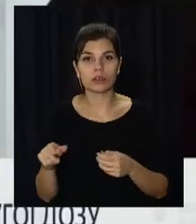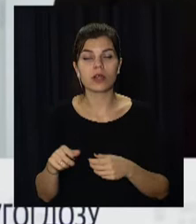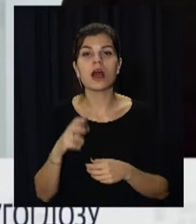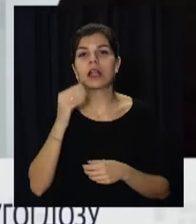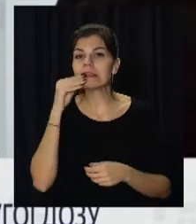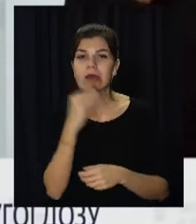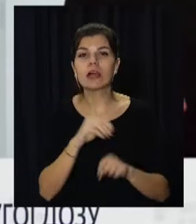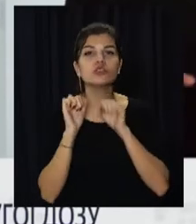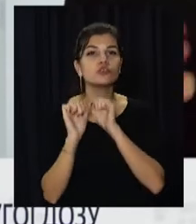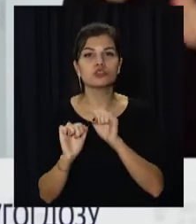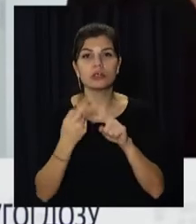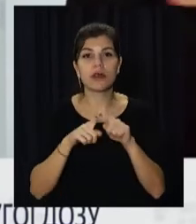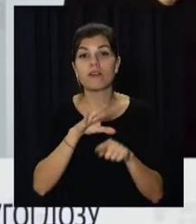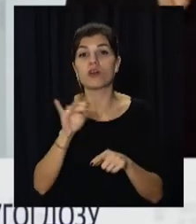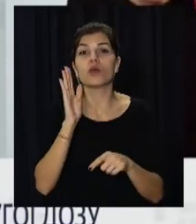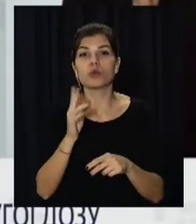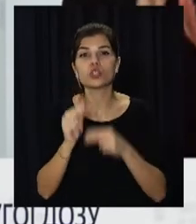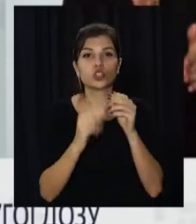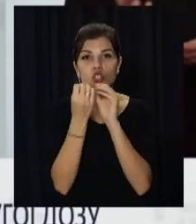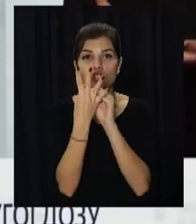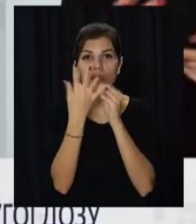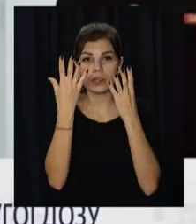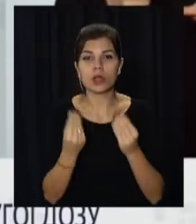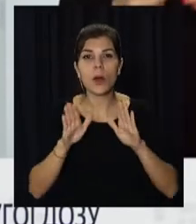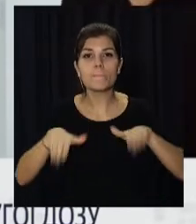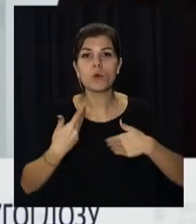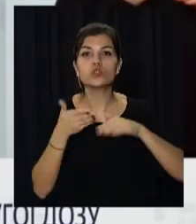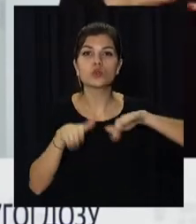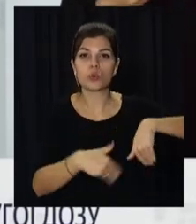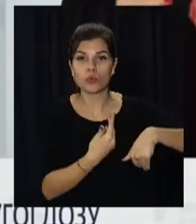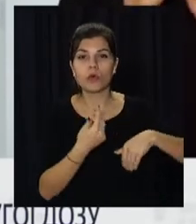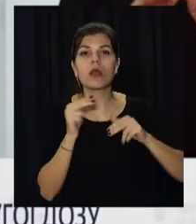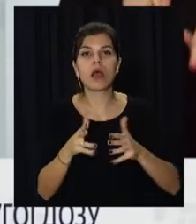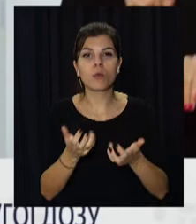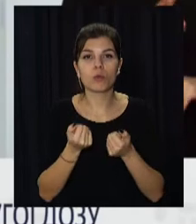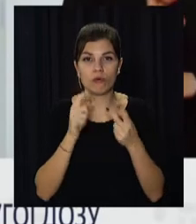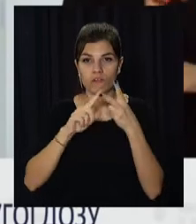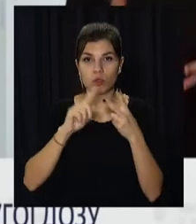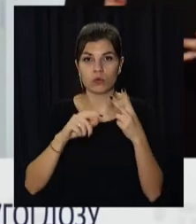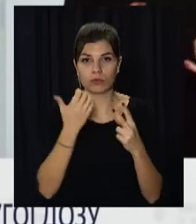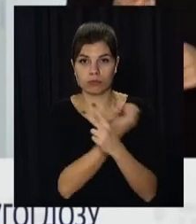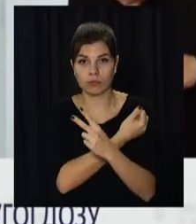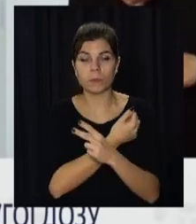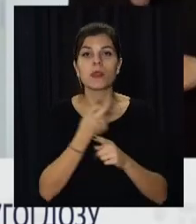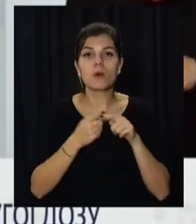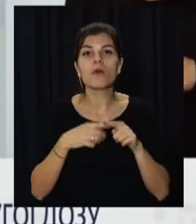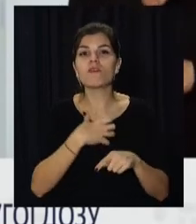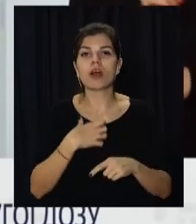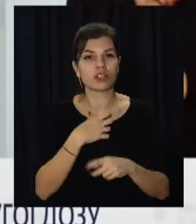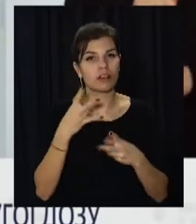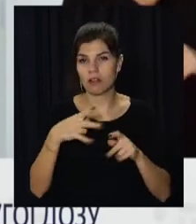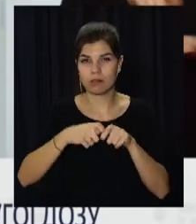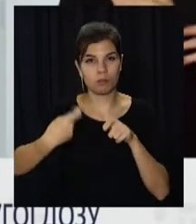Найкращий захист ви матимете через 14 днів після того, як отримаєте другу дозу. Тому важливо не